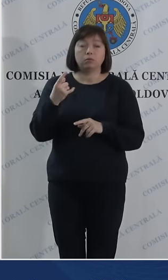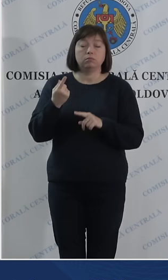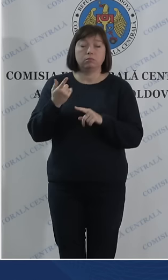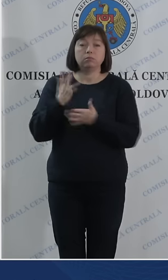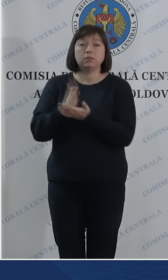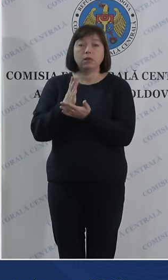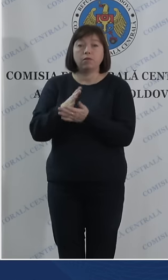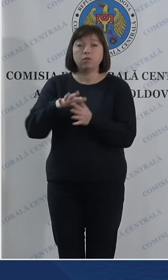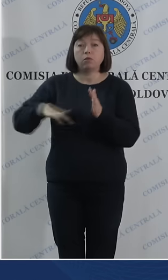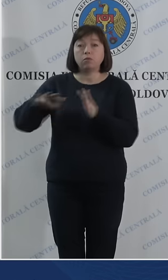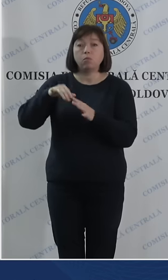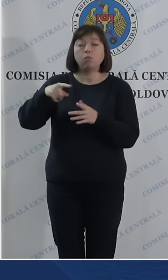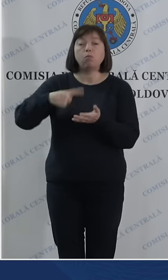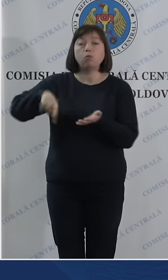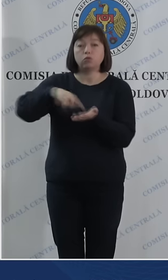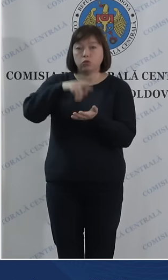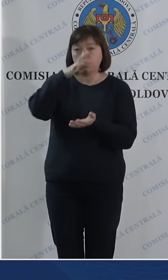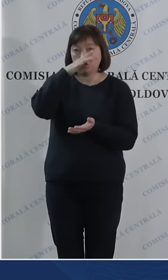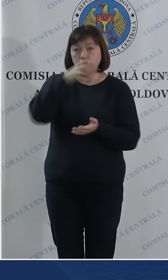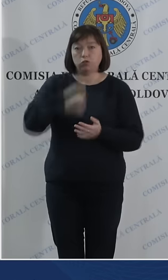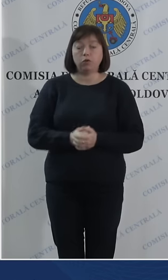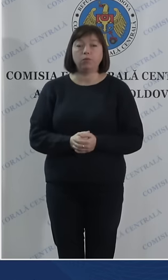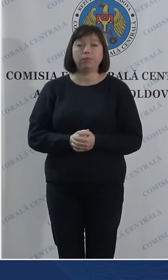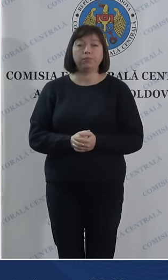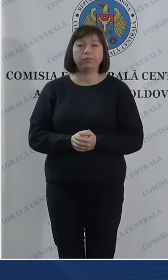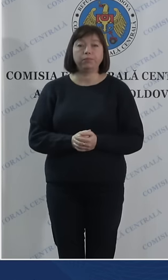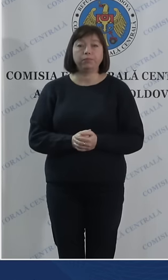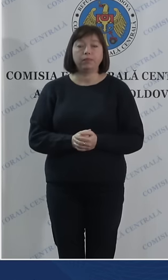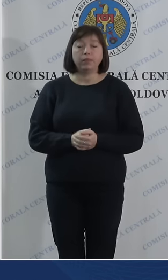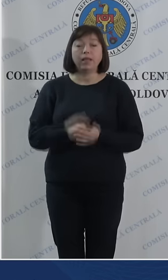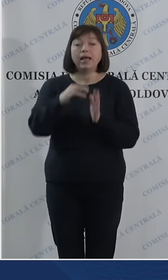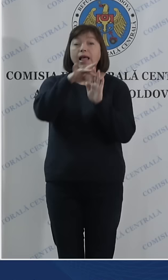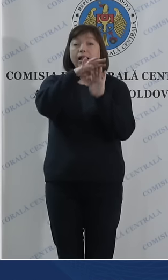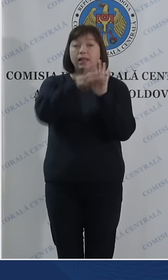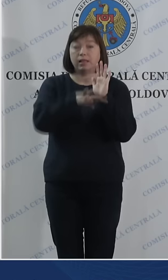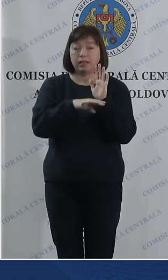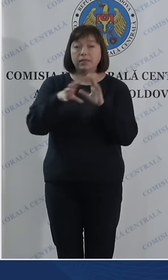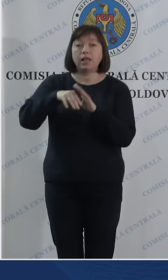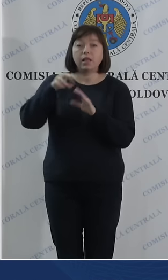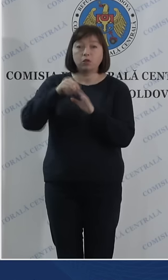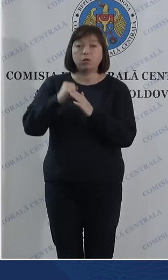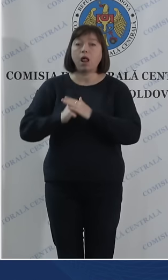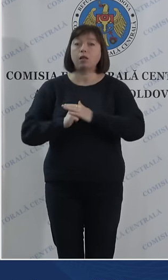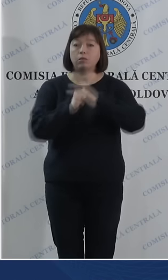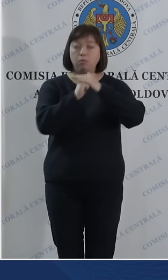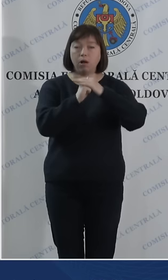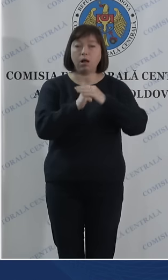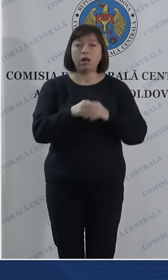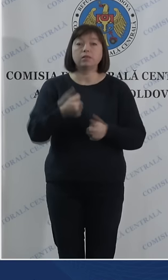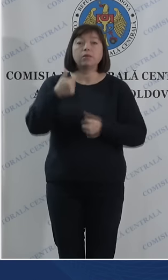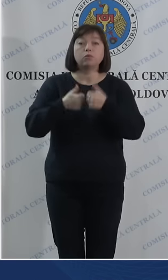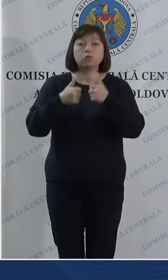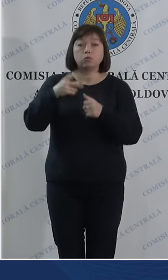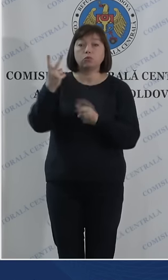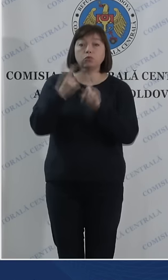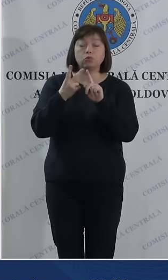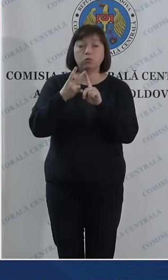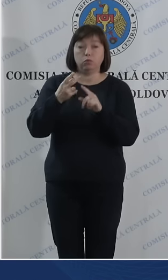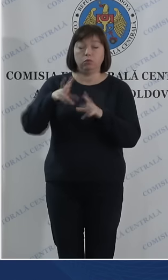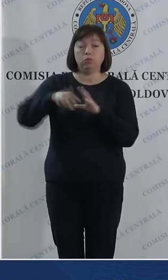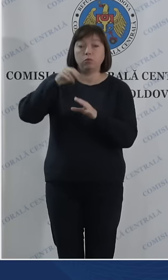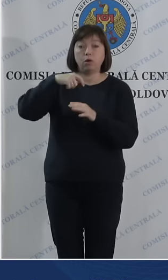amplasată în municipiul Chișinău. În listele electorale de bază pentru turul 2 al